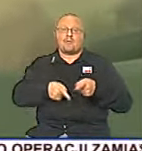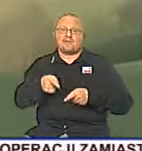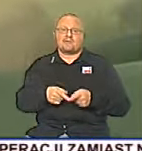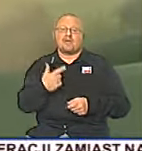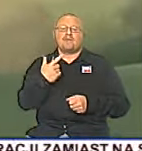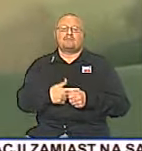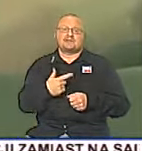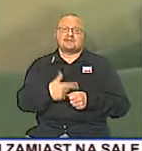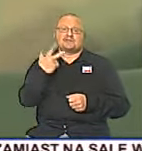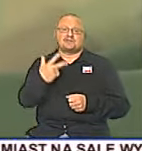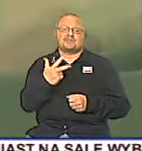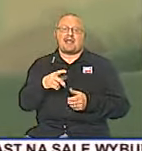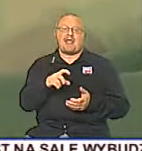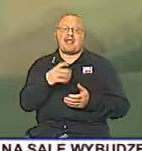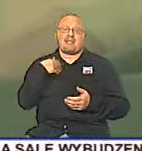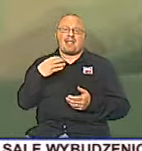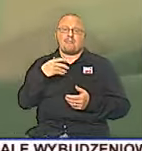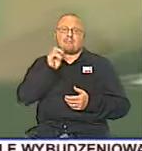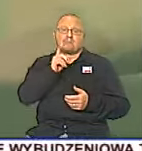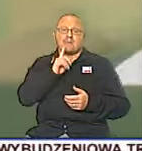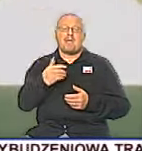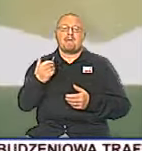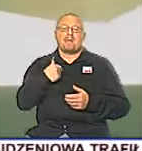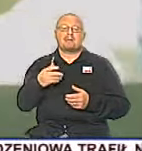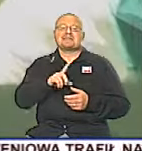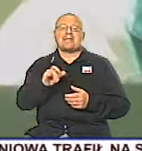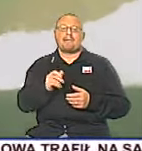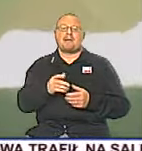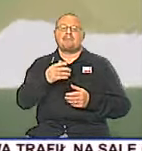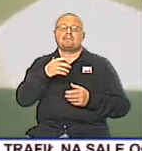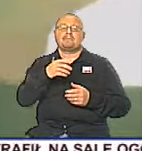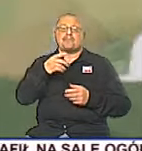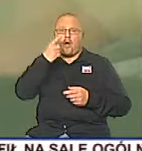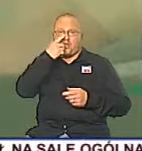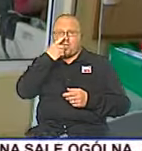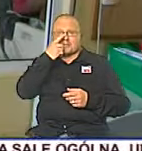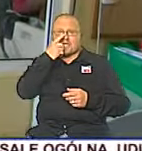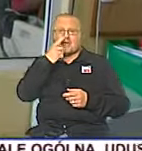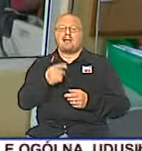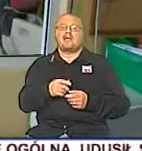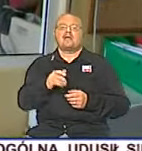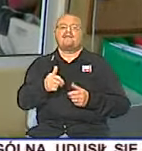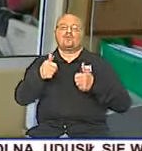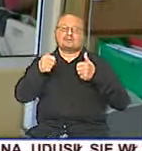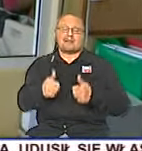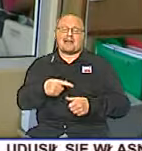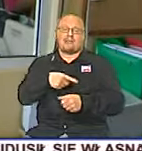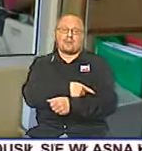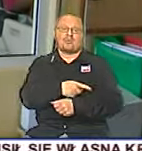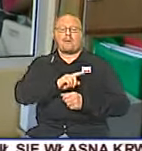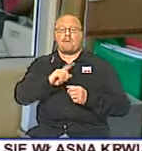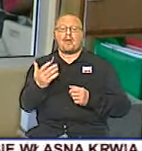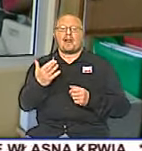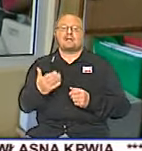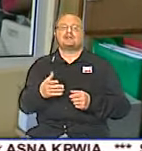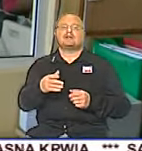23-letniemu pacjentowi w klinice przeprowadzono rutynowy zabieg prostowania przegrody nosowej. Według ustaleń prokuratury kilkadziesiąt minut